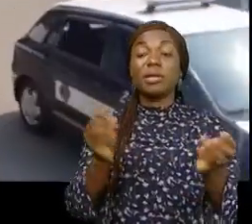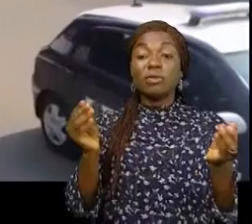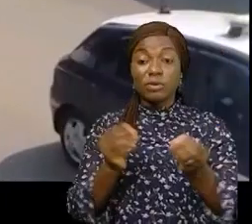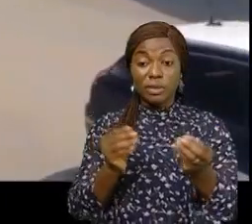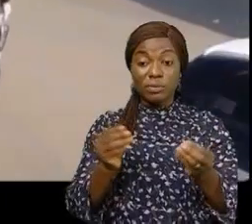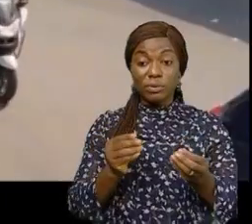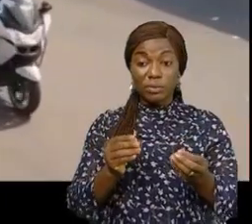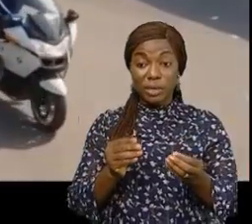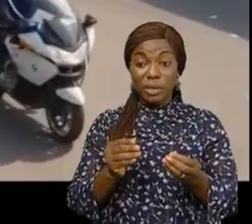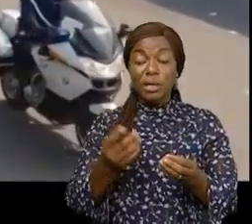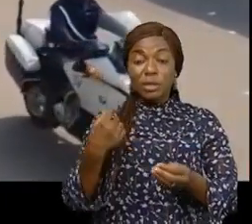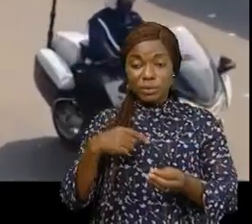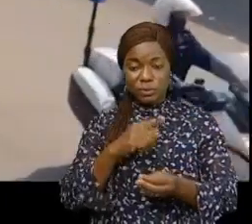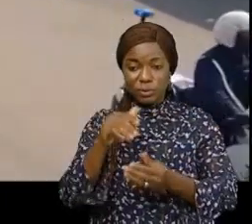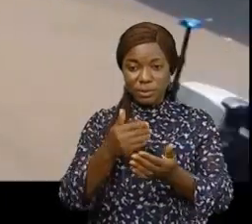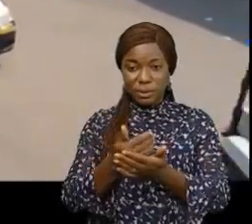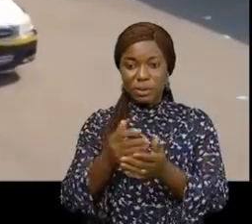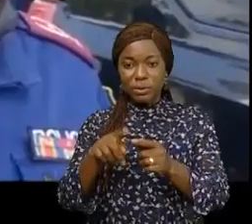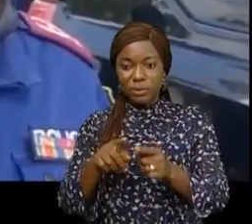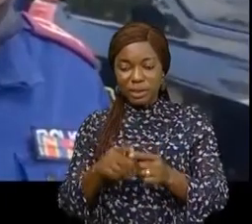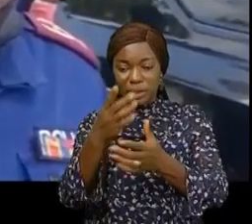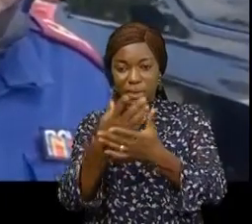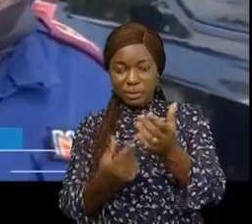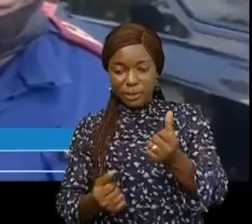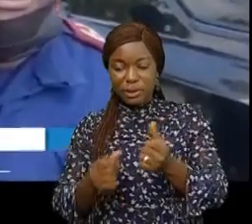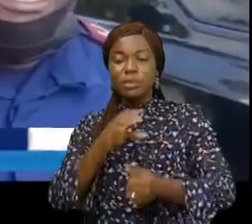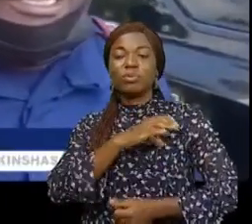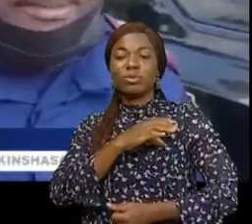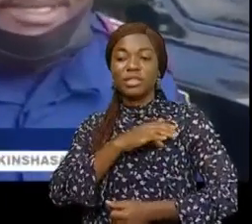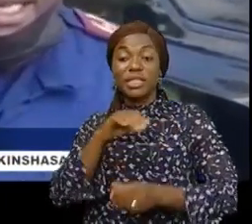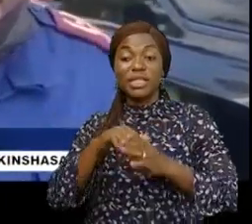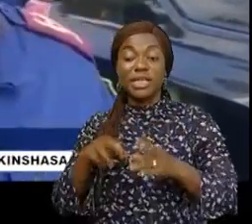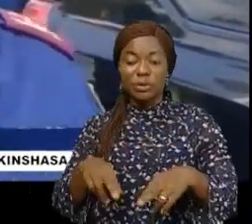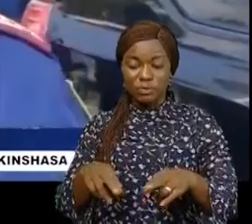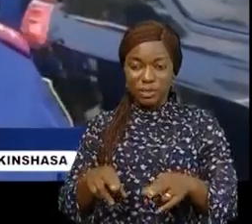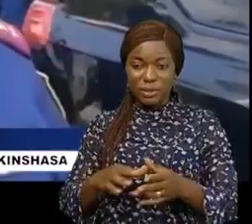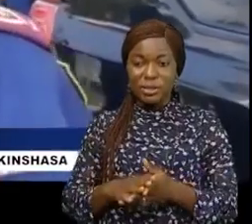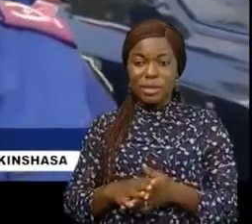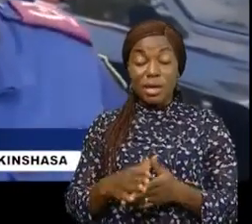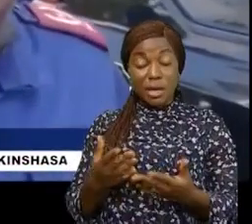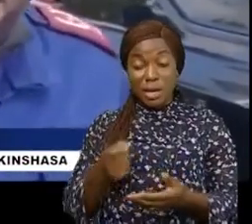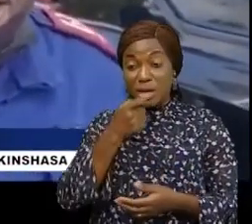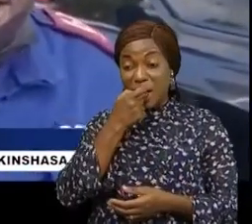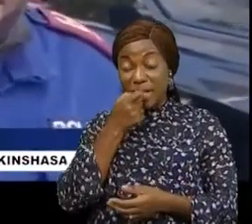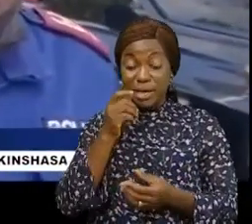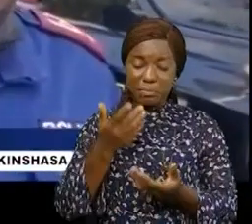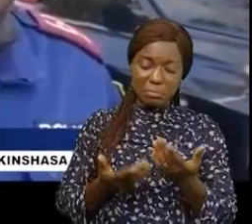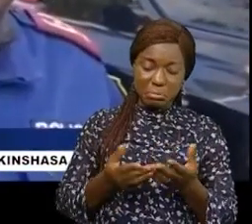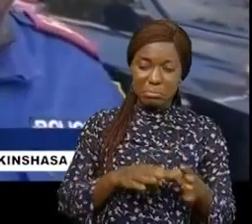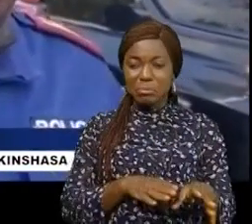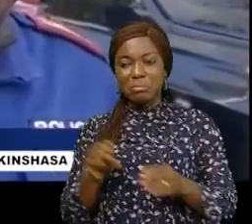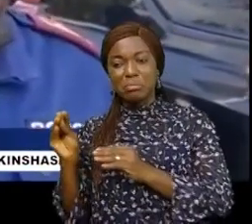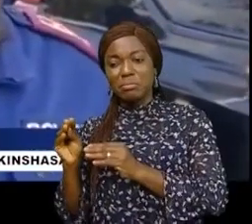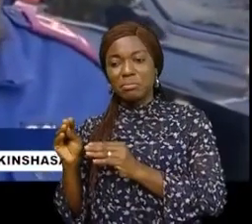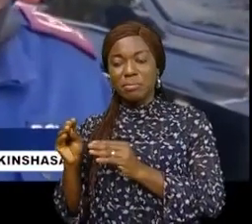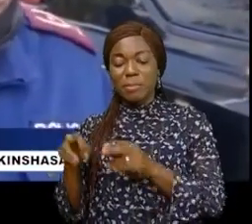l'état de la route mais il y a aussi l'absence de policiers aussi de la fin serre des fois ils abandonnent les postes c'est quoi nous avons